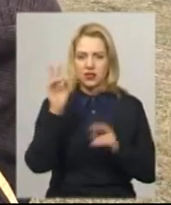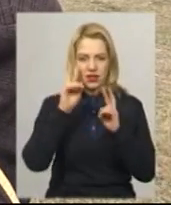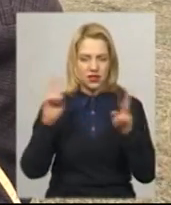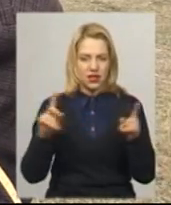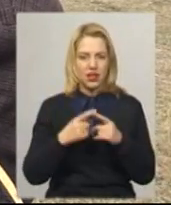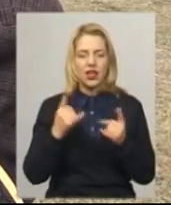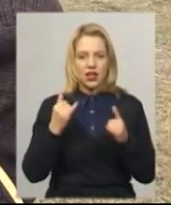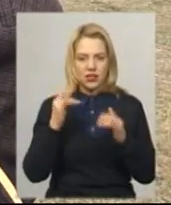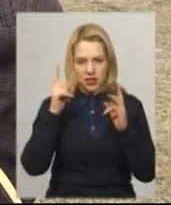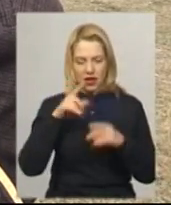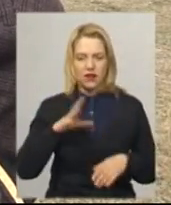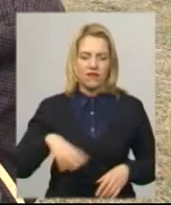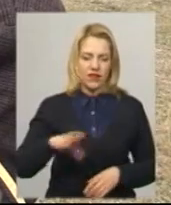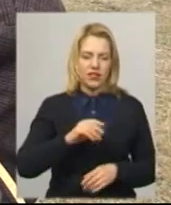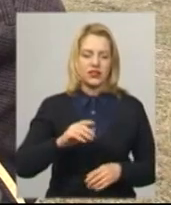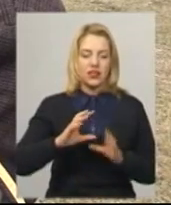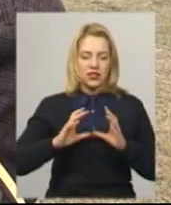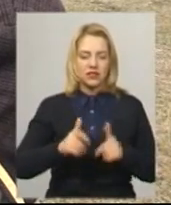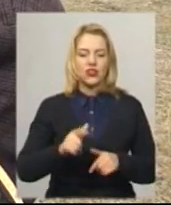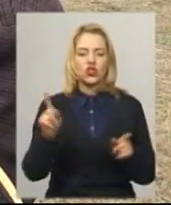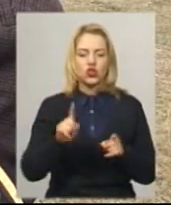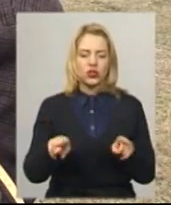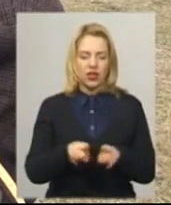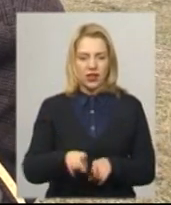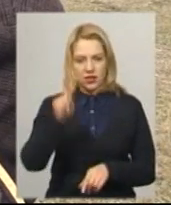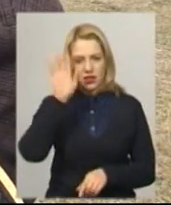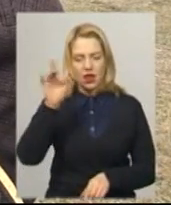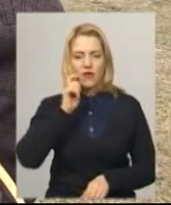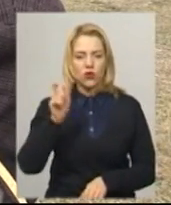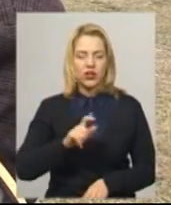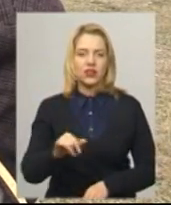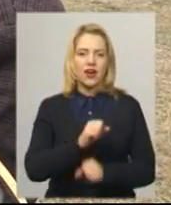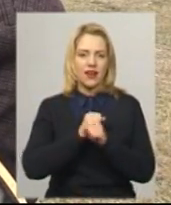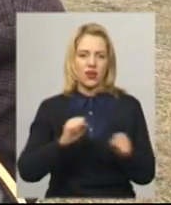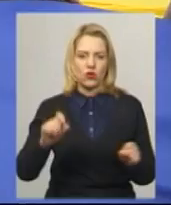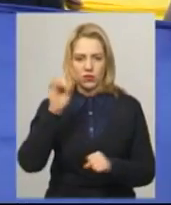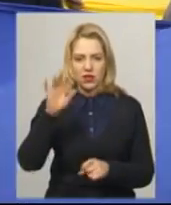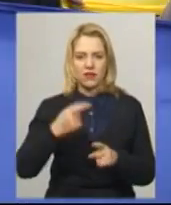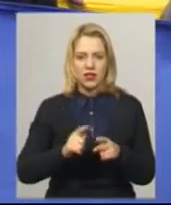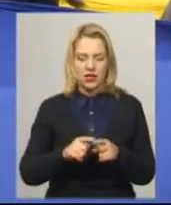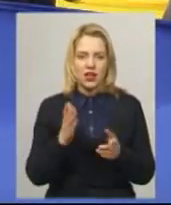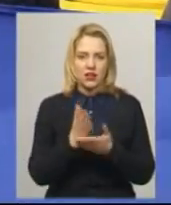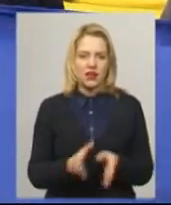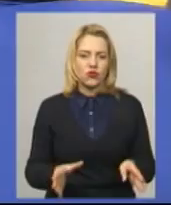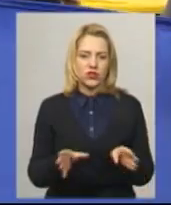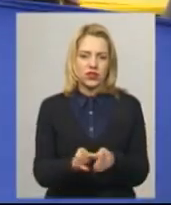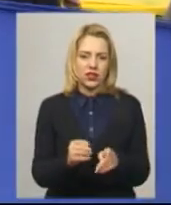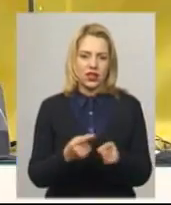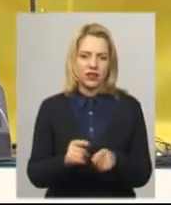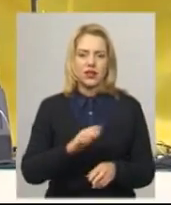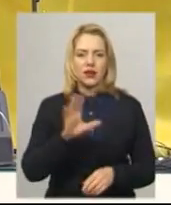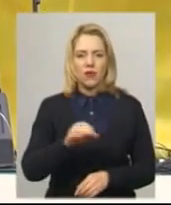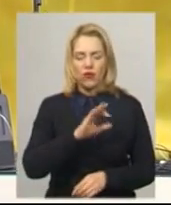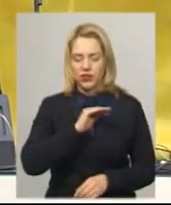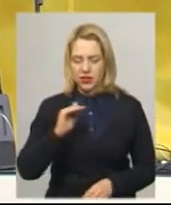знає вже весь світ, що таке «Слава Україні» і що таке «Героям слава». Це є якраз безз'єднання. Після офіційної частини відбувся